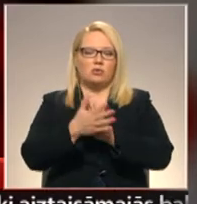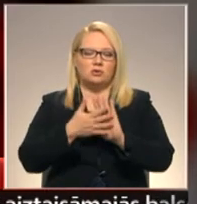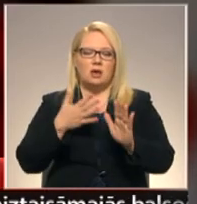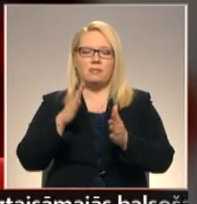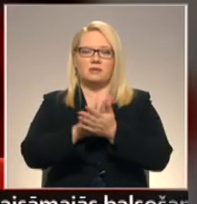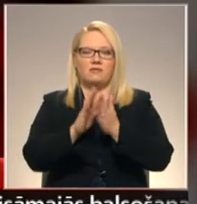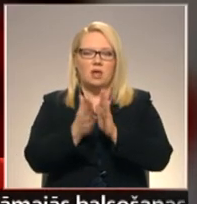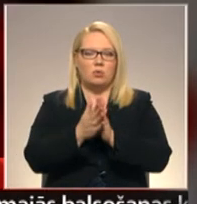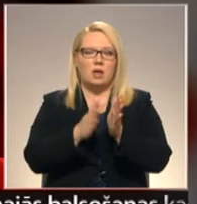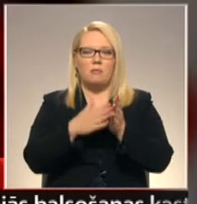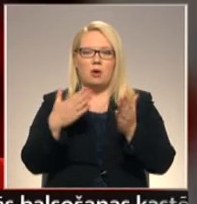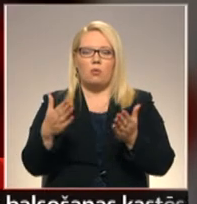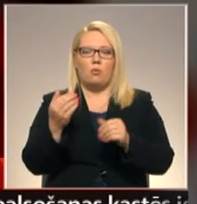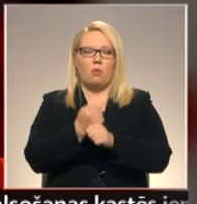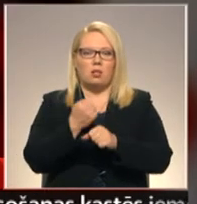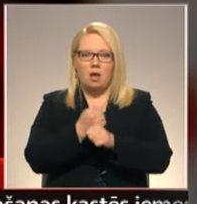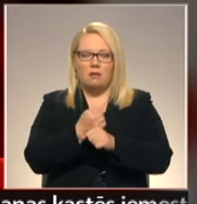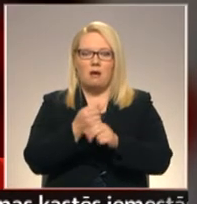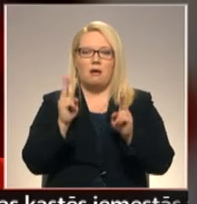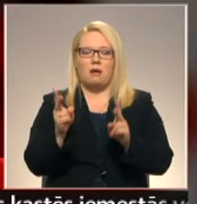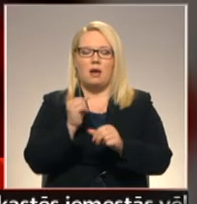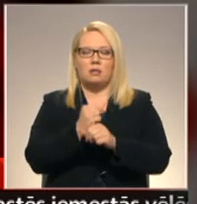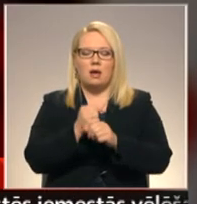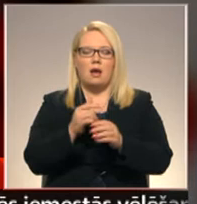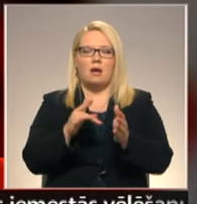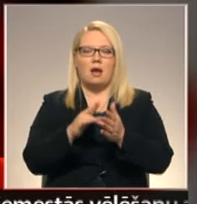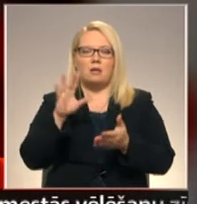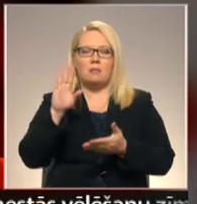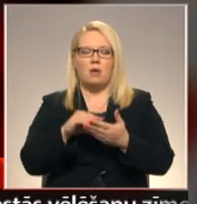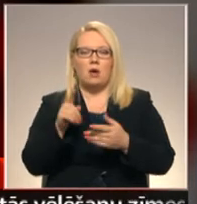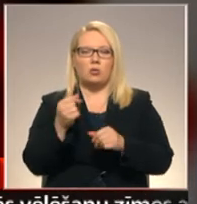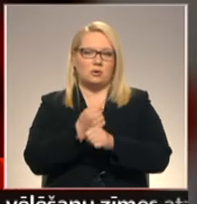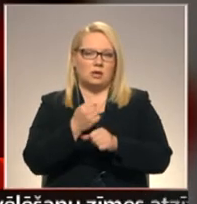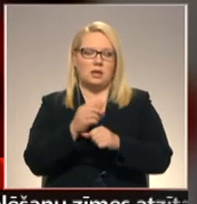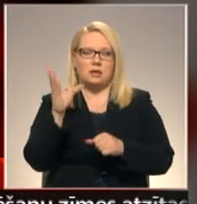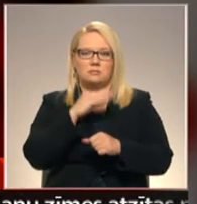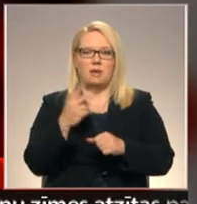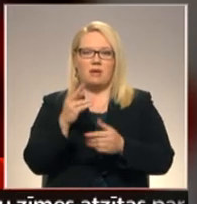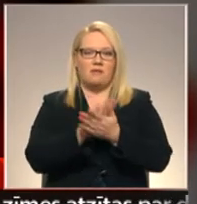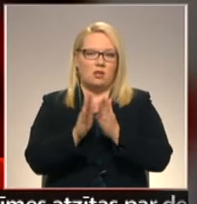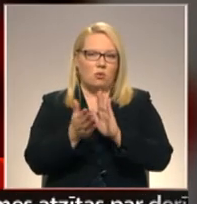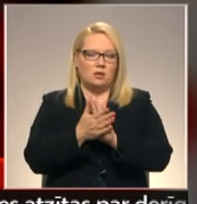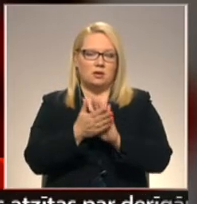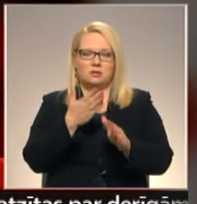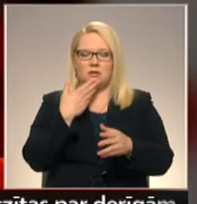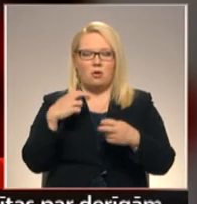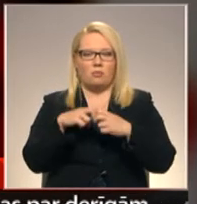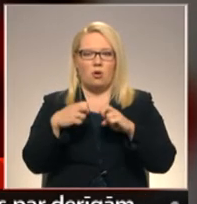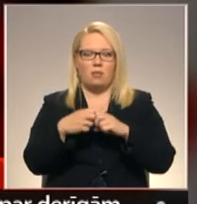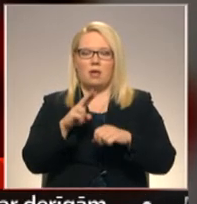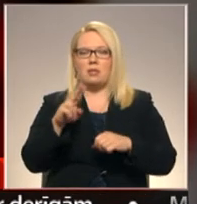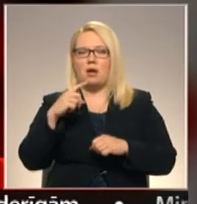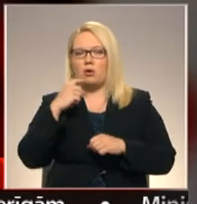par to, ko dara, kāda ir prioritātes un kā to izdarīt. Ja par to spēju vienoties, nav problēma ne ar